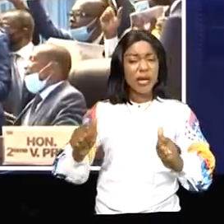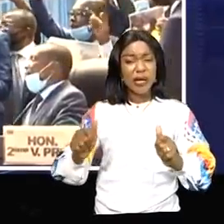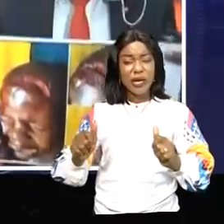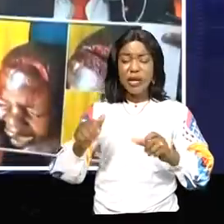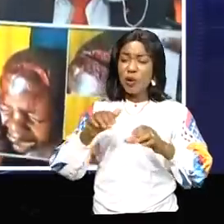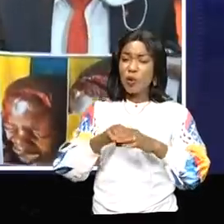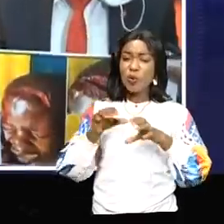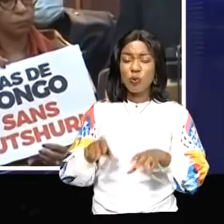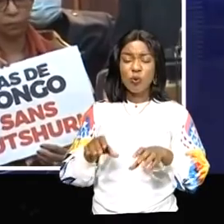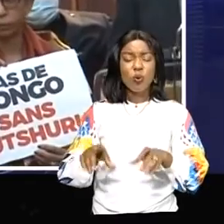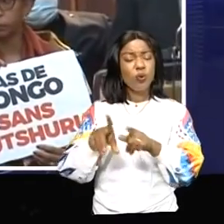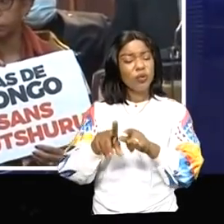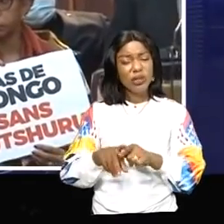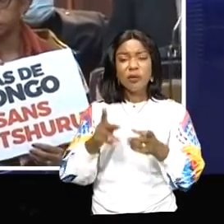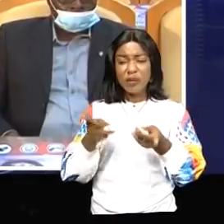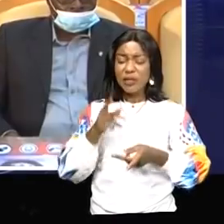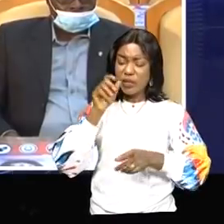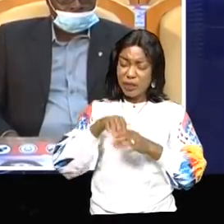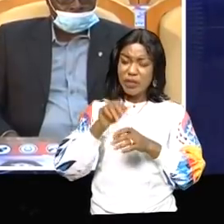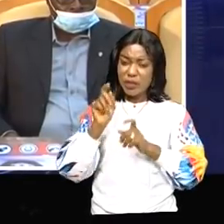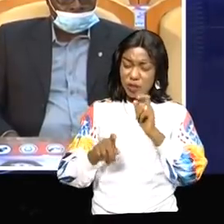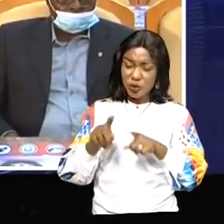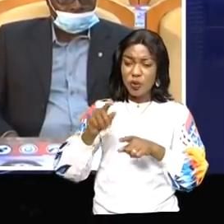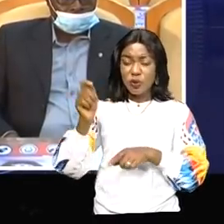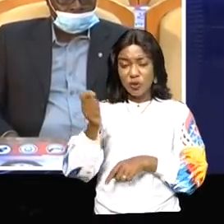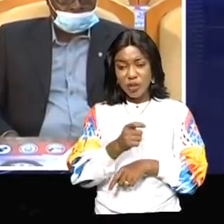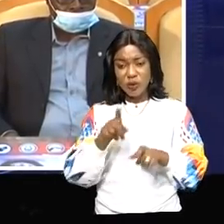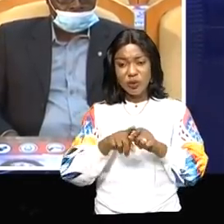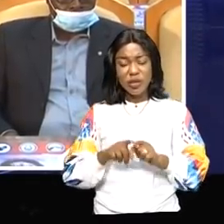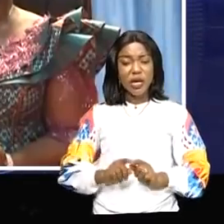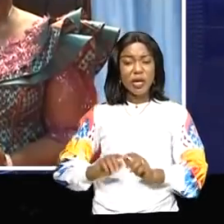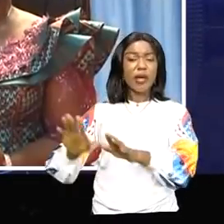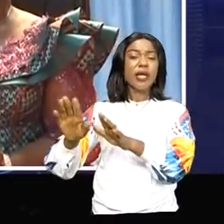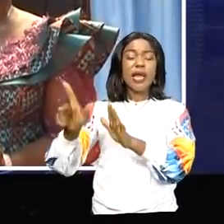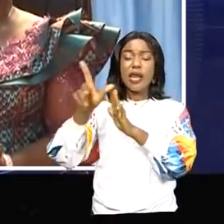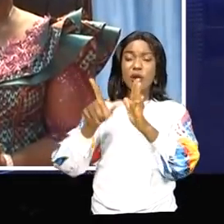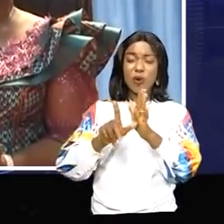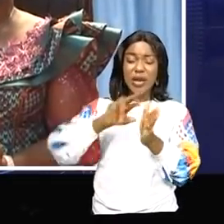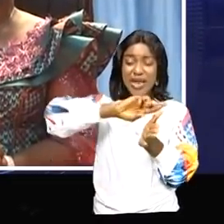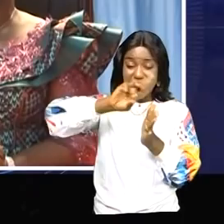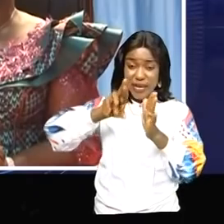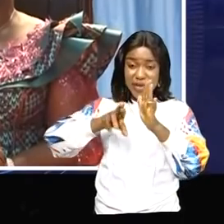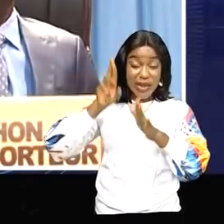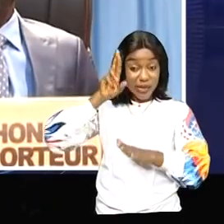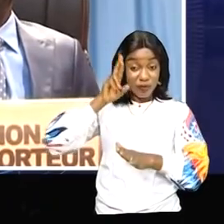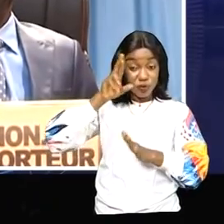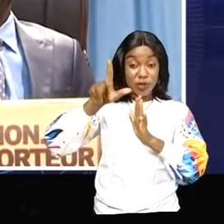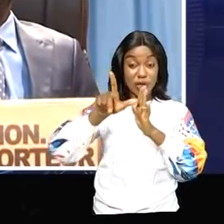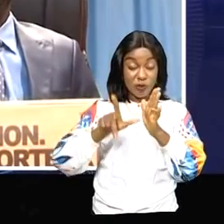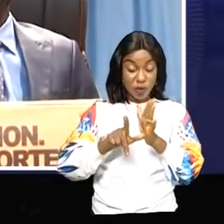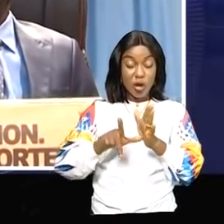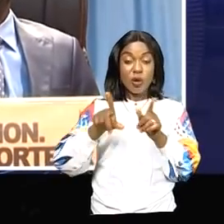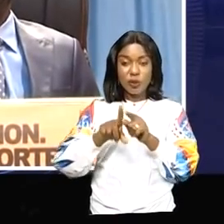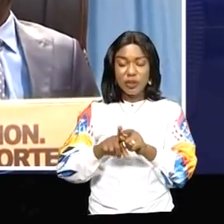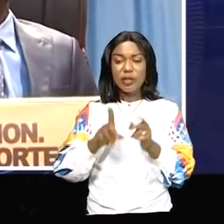occupe une place de choix dans cet agenda sans laisser pour compte la révision de la loi sur la centrale électorale. Au cours de cette